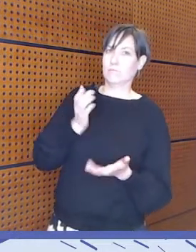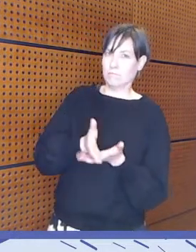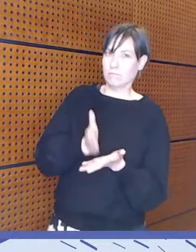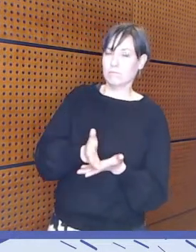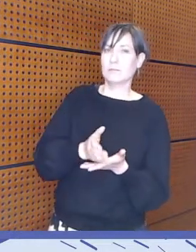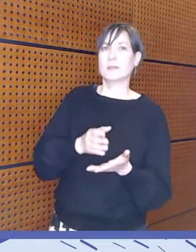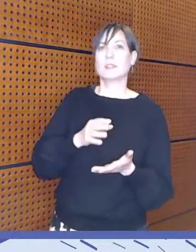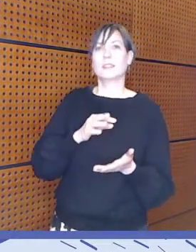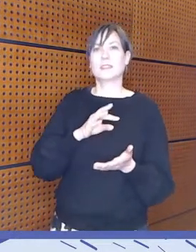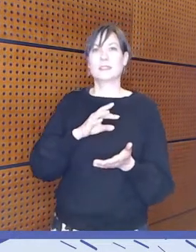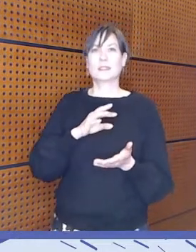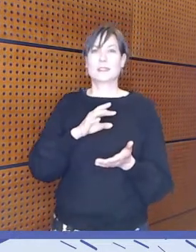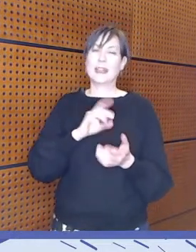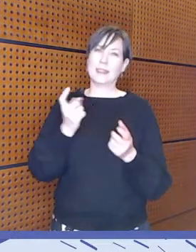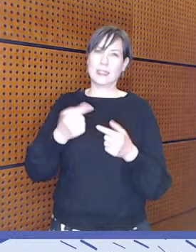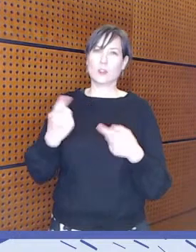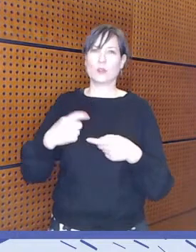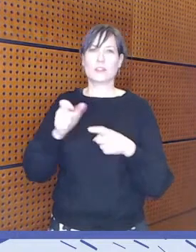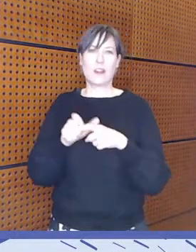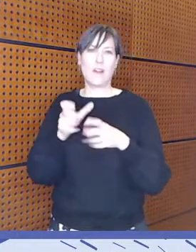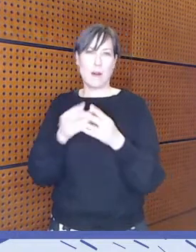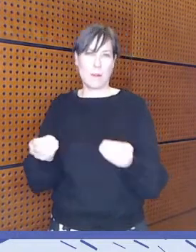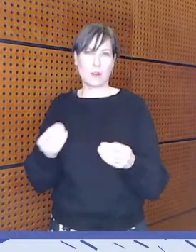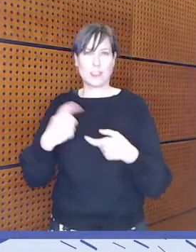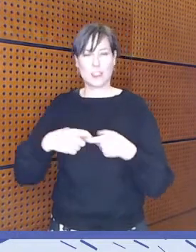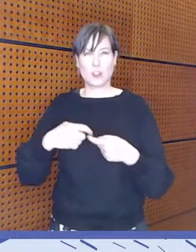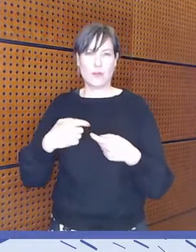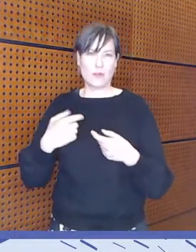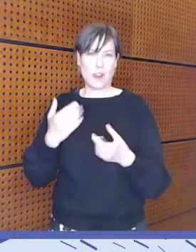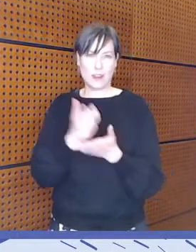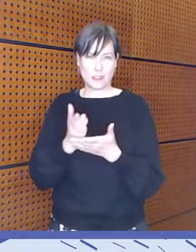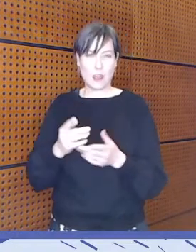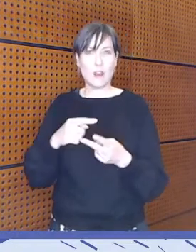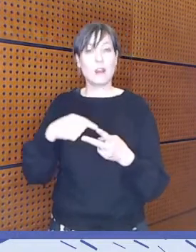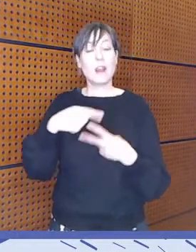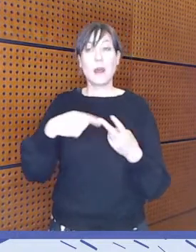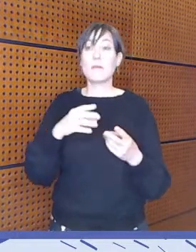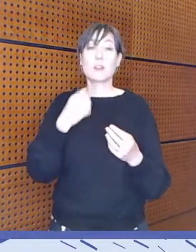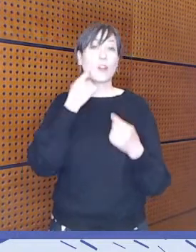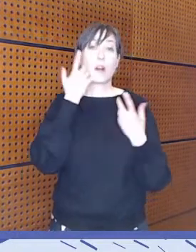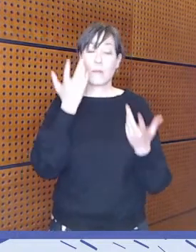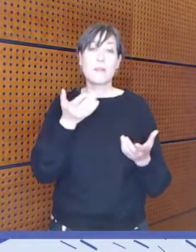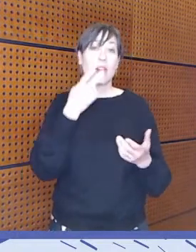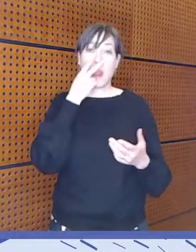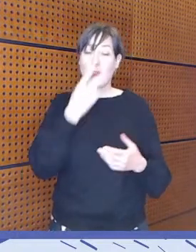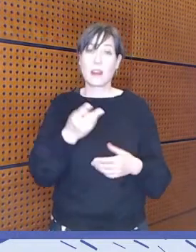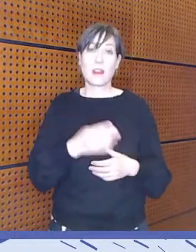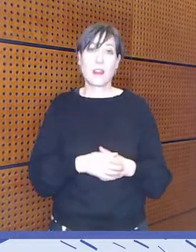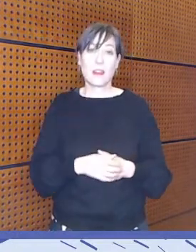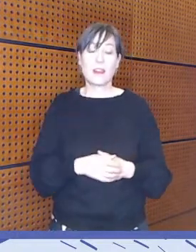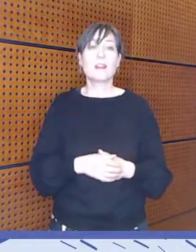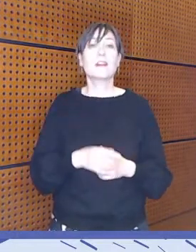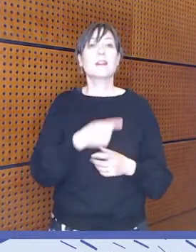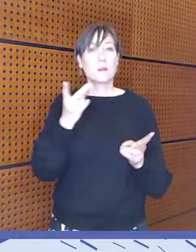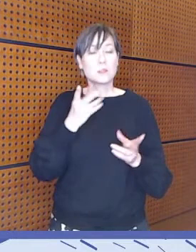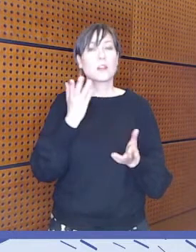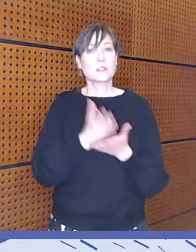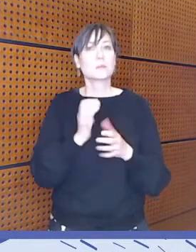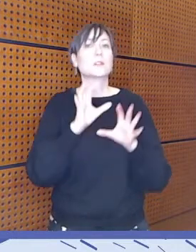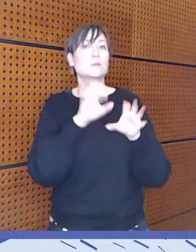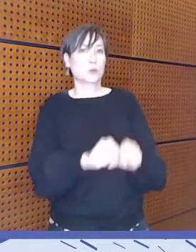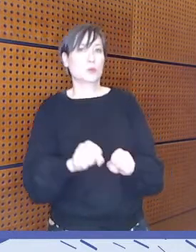rajoittavista tekijöistä, niin nehän on ihan arkipäivää ja näihin tulisi reagoida. Ja